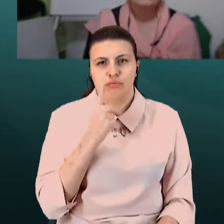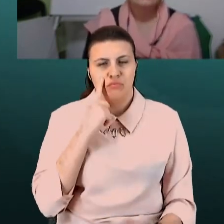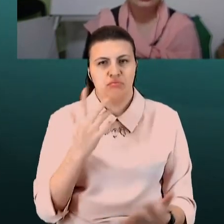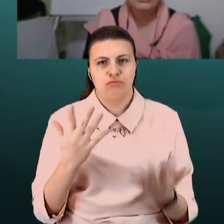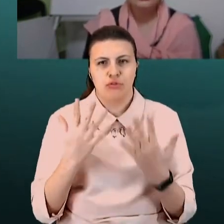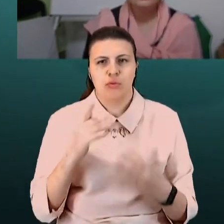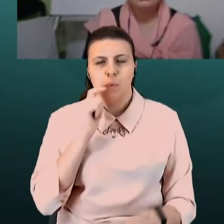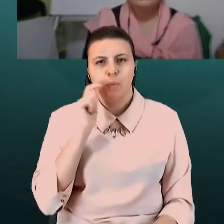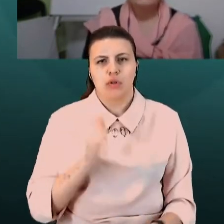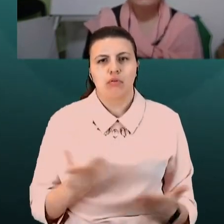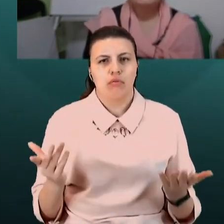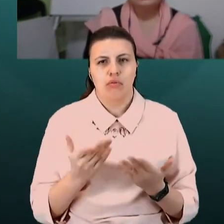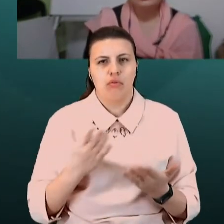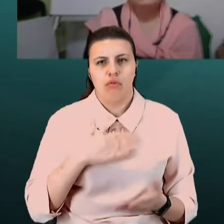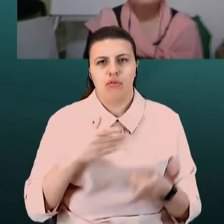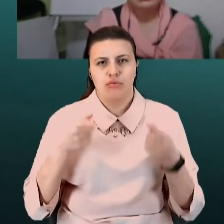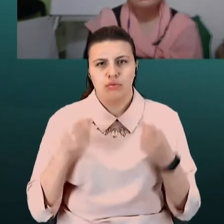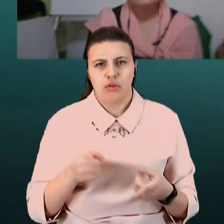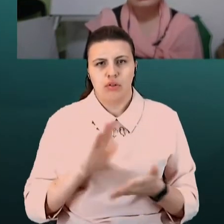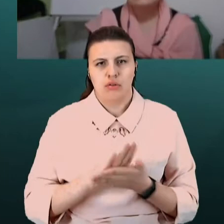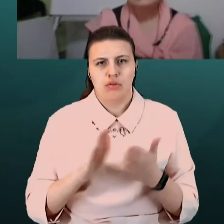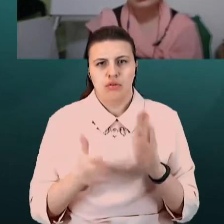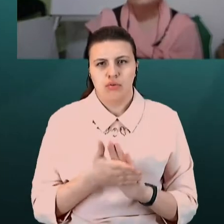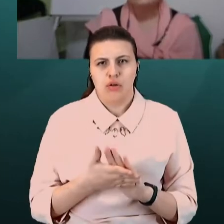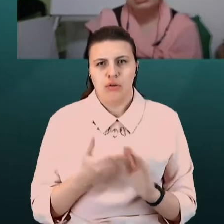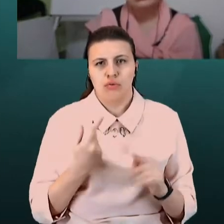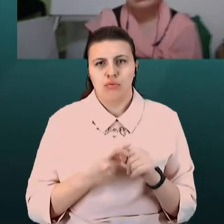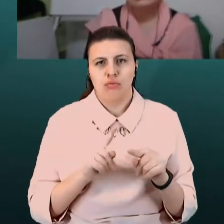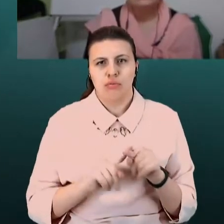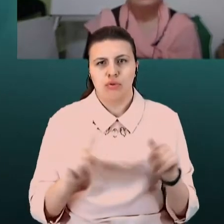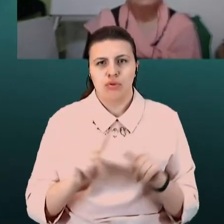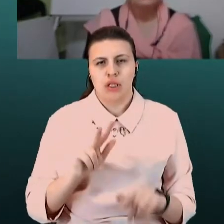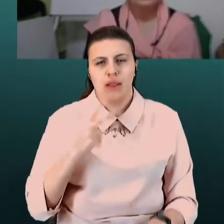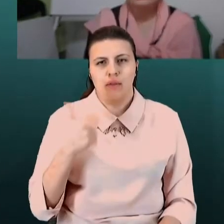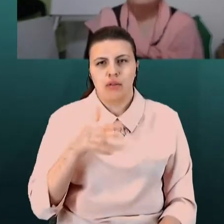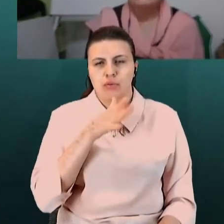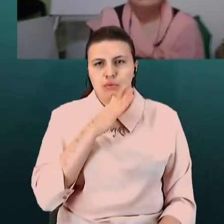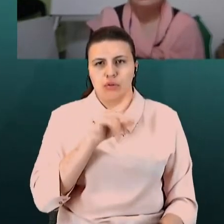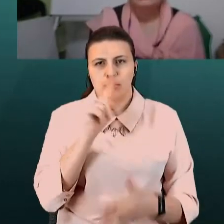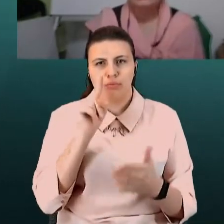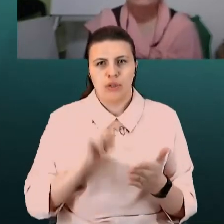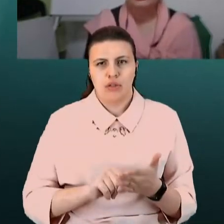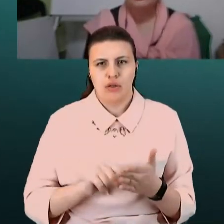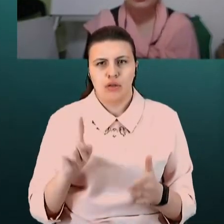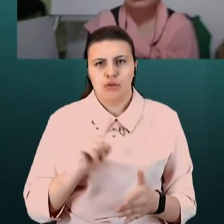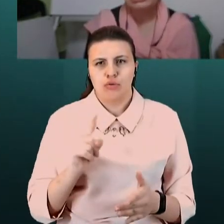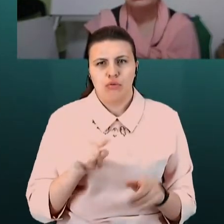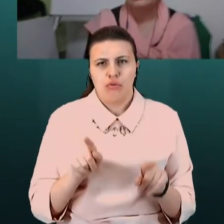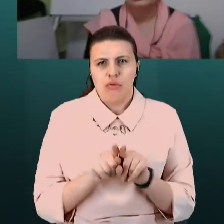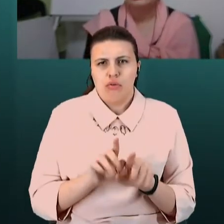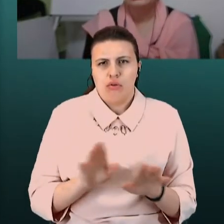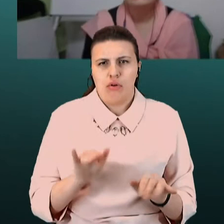нашу ситуацію, бо ми собі задаємо за ці 30 років питання, ставимо перед собою, що з нами не так, що ми ніяк не можемо